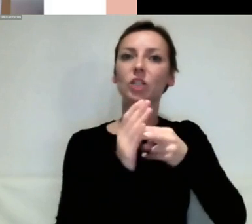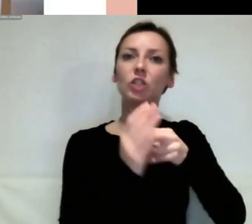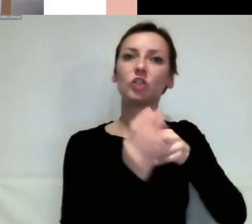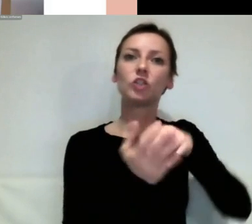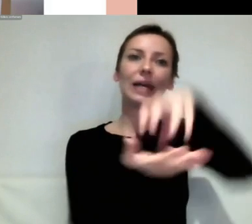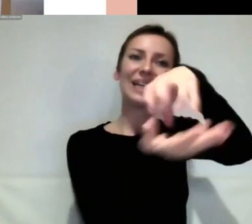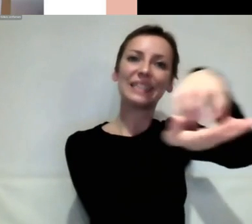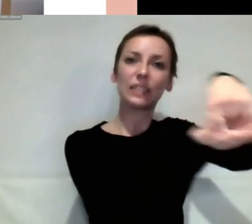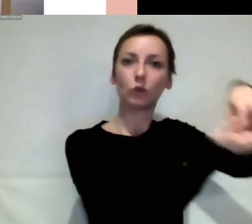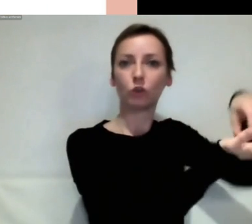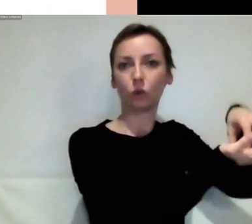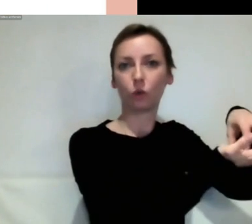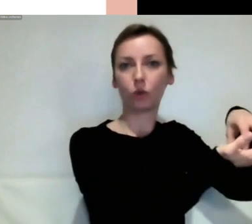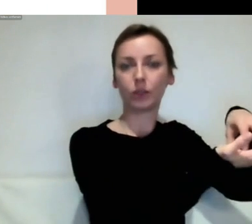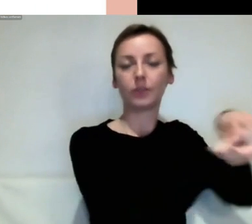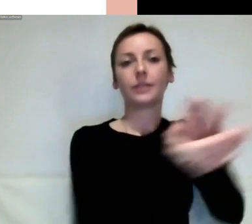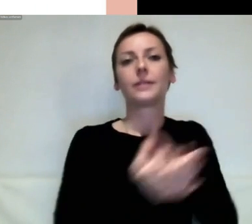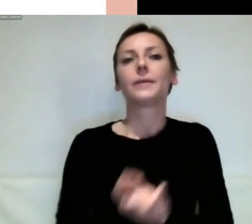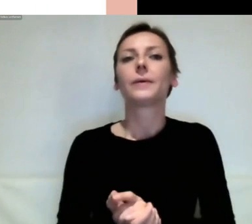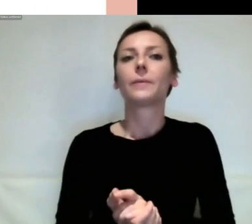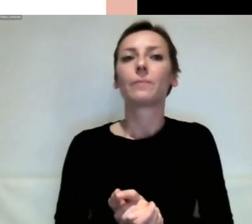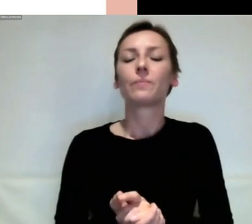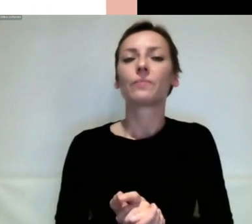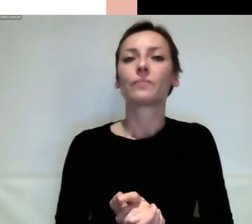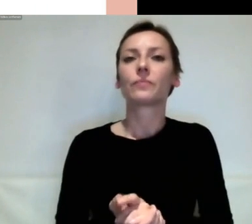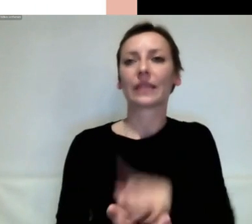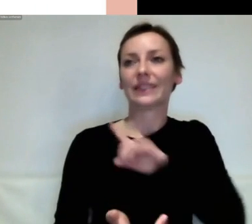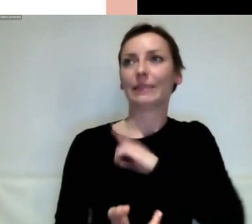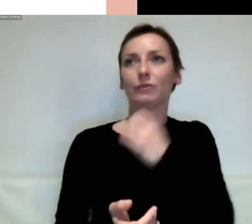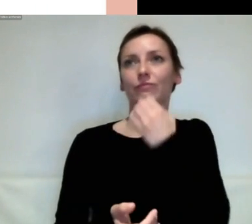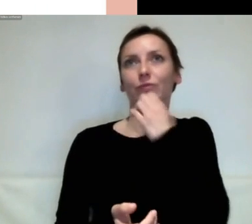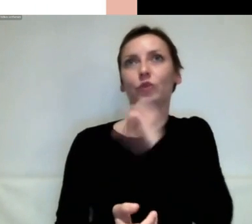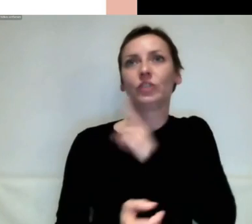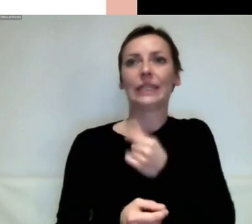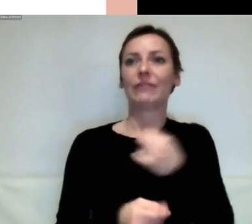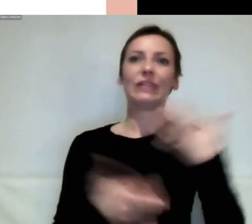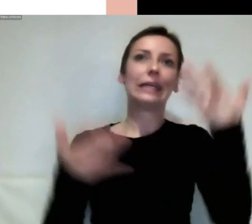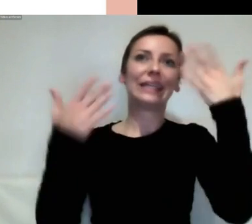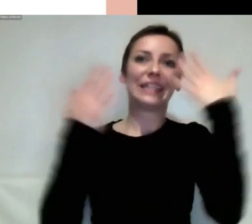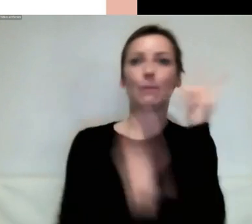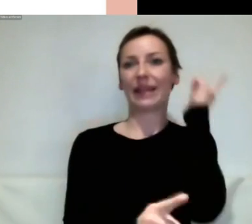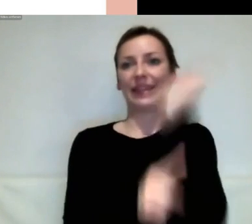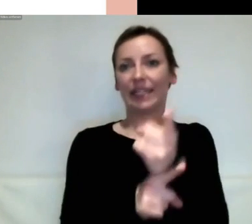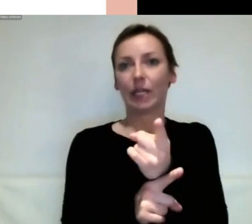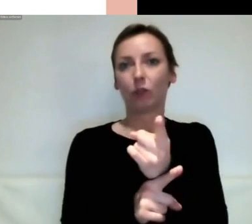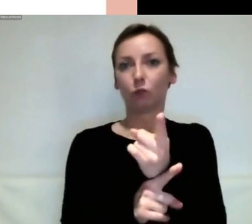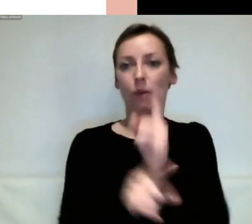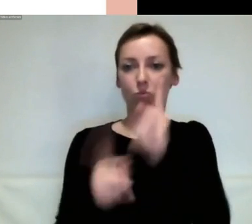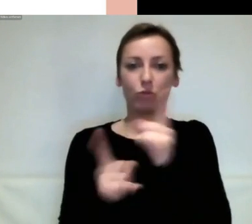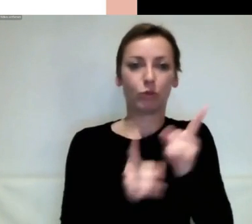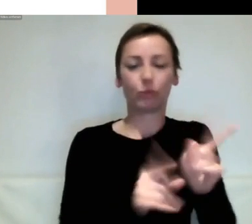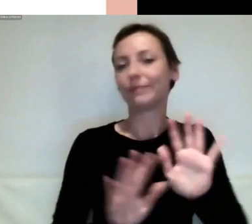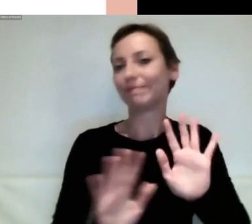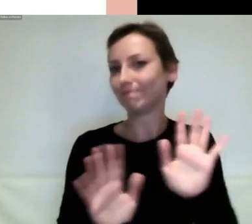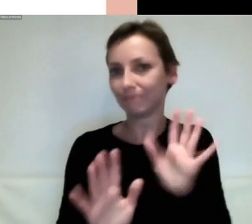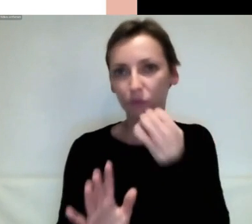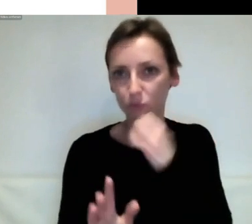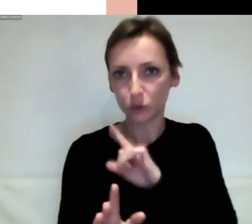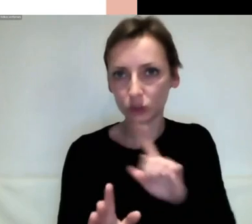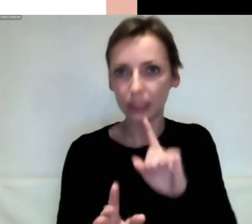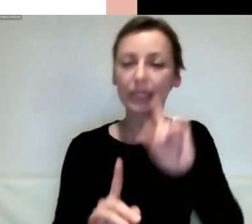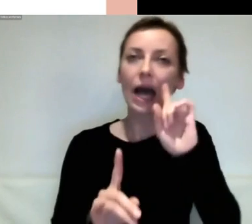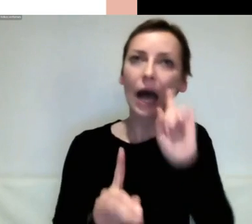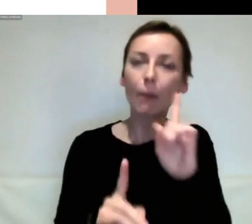Und nein, ich werde jetzt nicht für eine Klimadiktatur argumentieren, aber es ist doch recht offensichtlich, dass wir beobachten können,